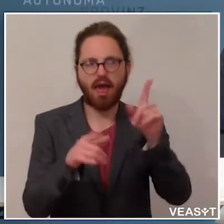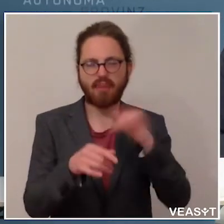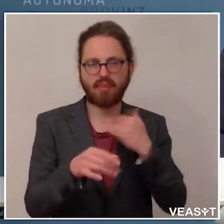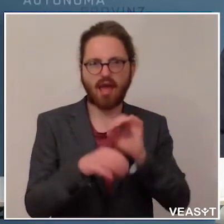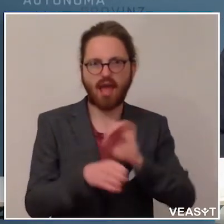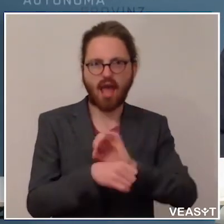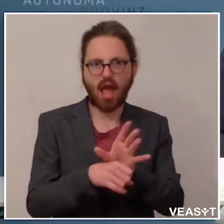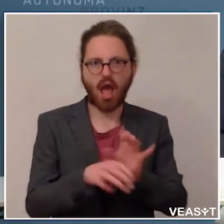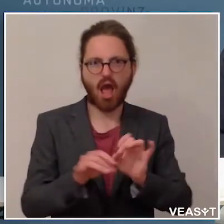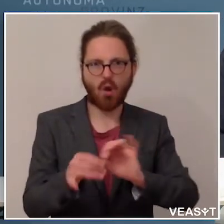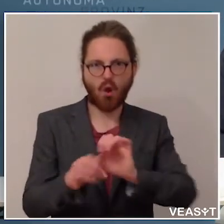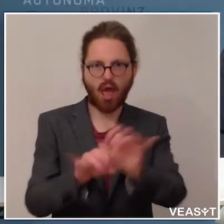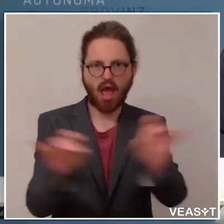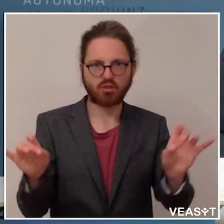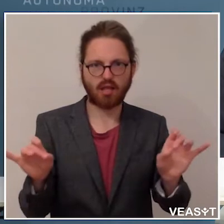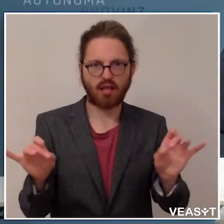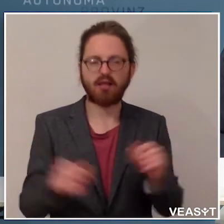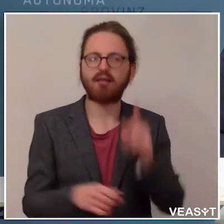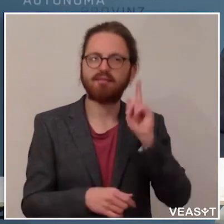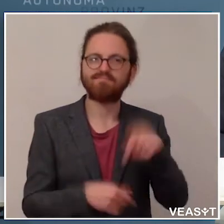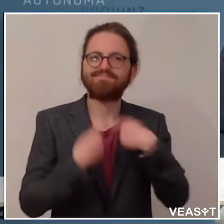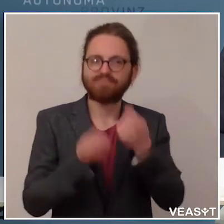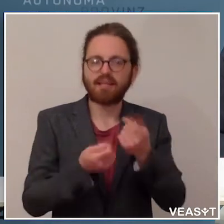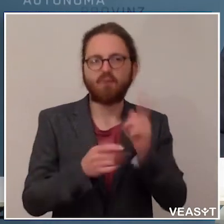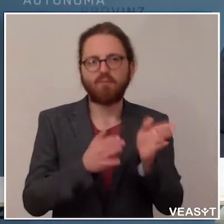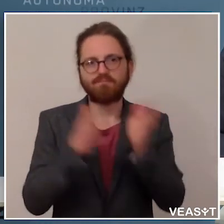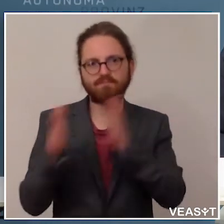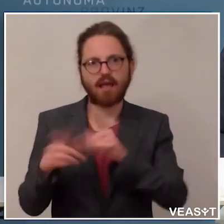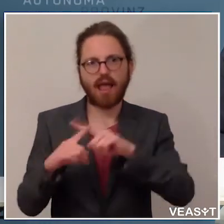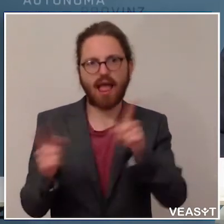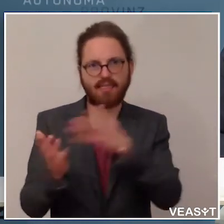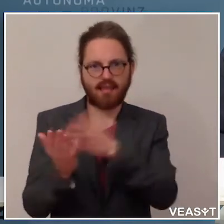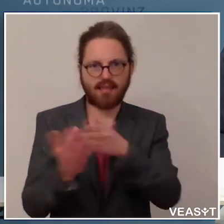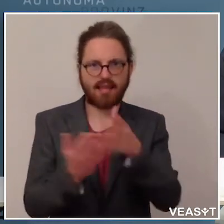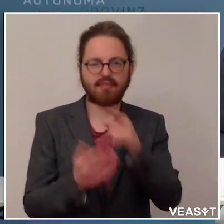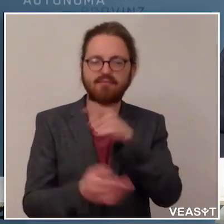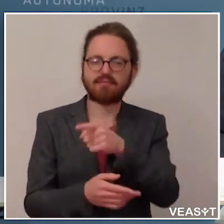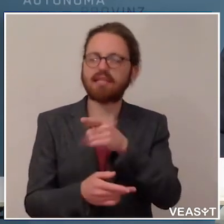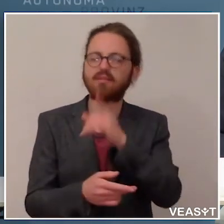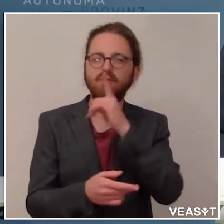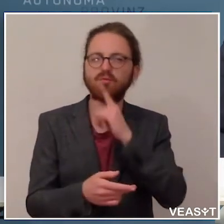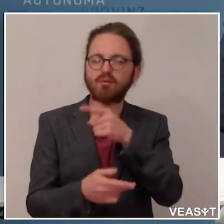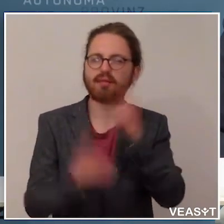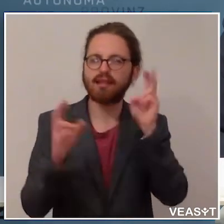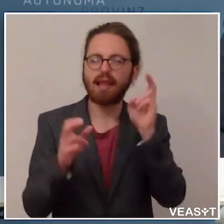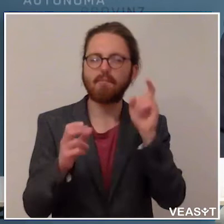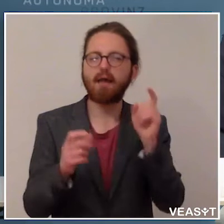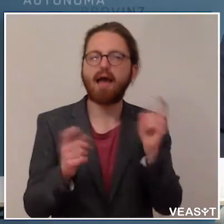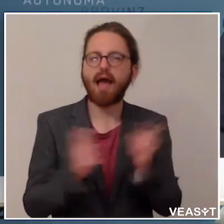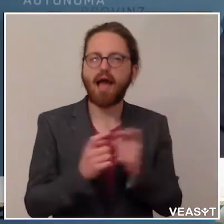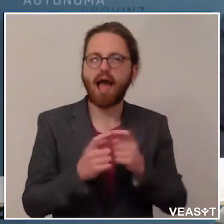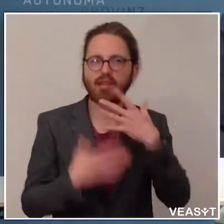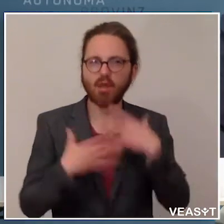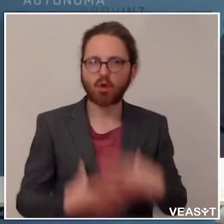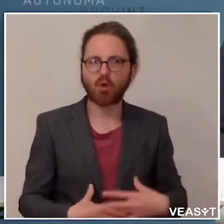gibt es eben noch diese anderen Tests, die über die Feststellung von Antikörpern und Antigenen feststellen, ob